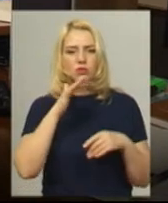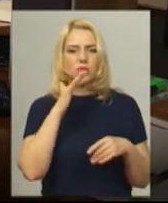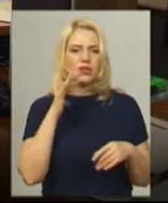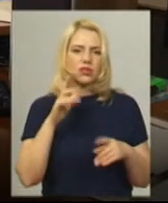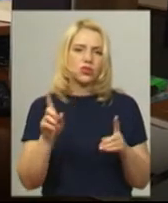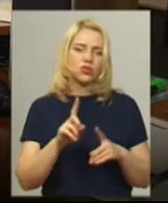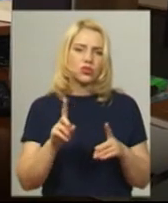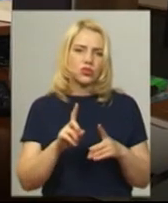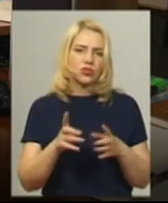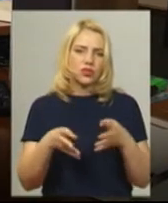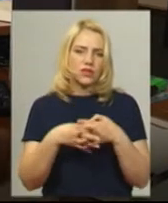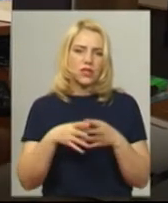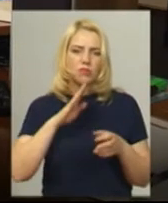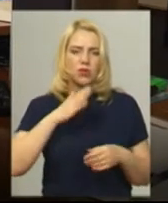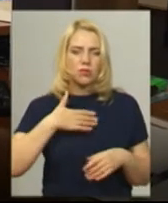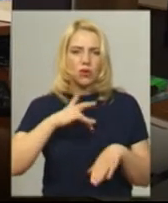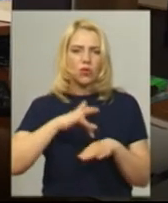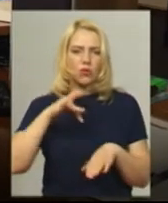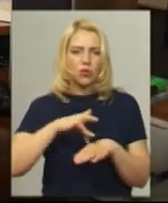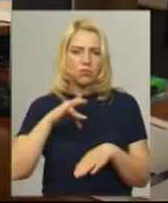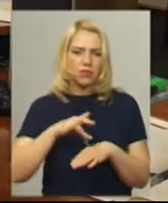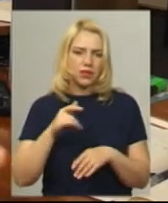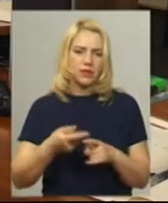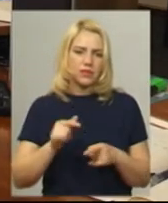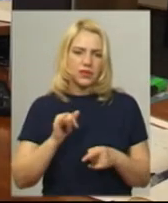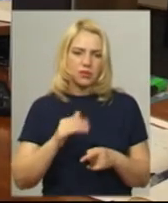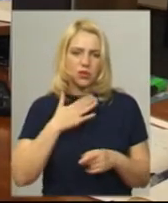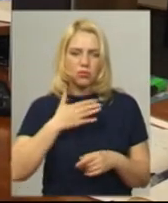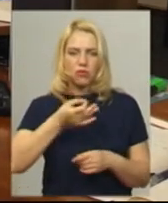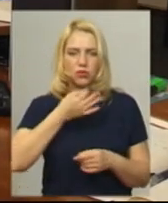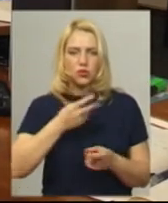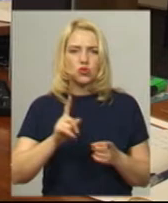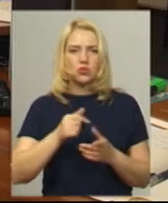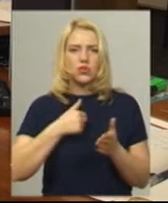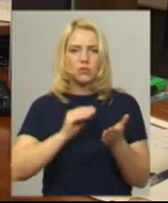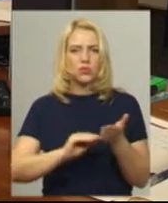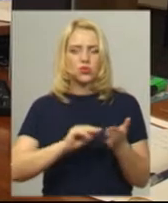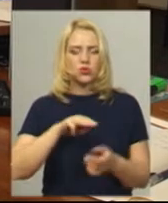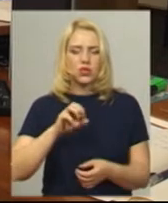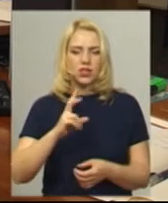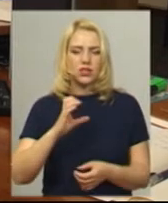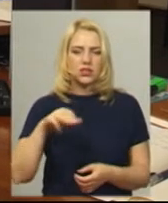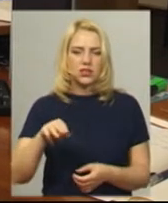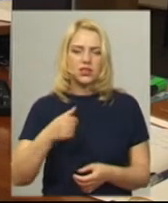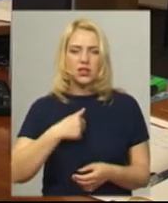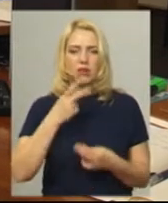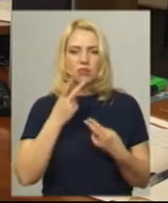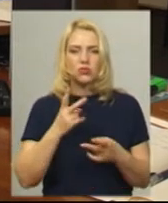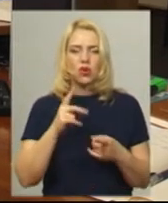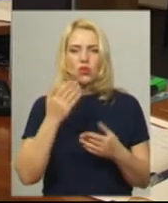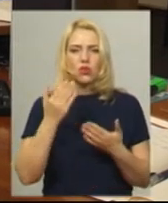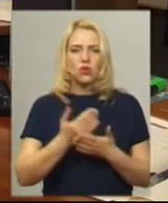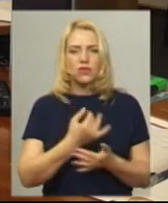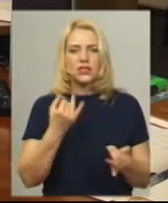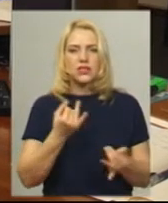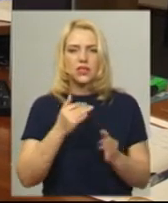перегукується своїми хобіями, моїми вподобаннями, тому що я пишу тексти, я бачу якісь нові цікаві